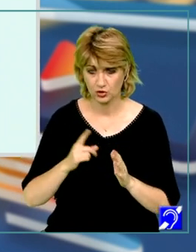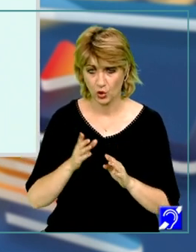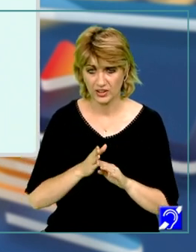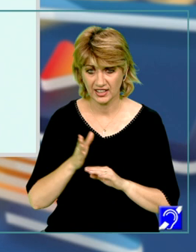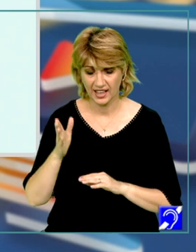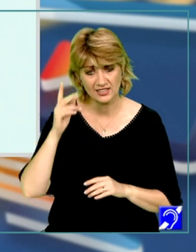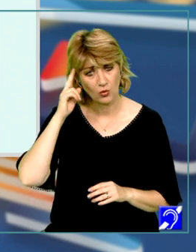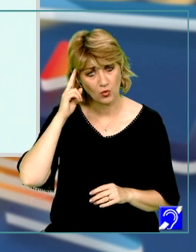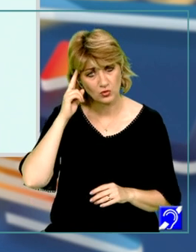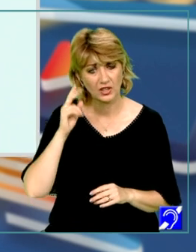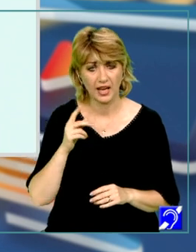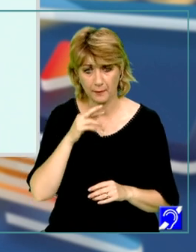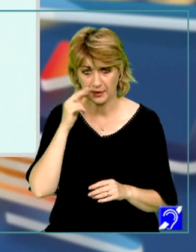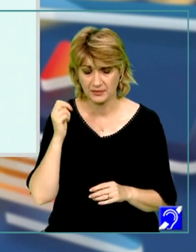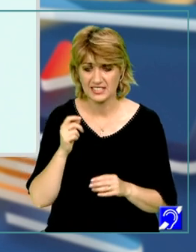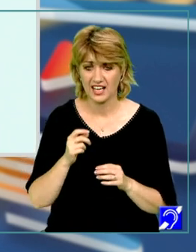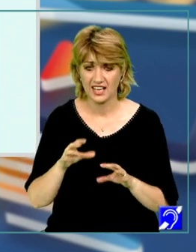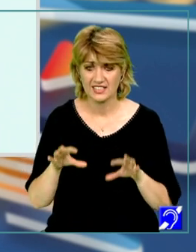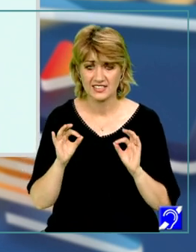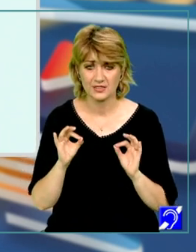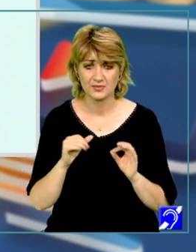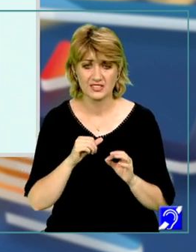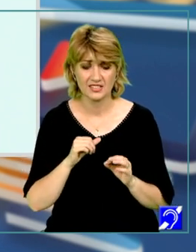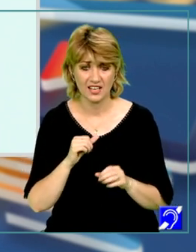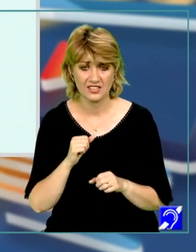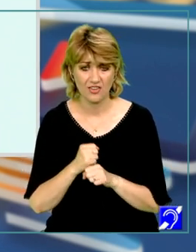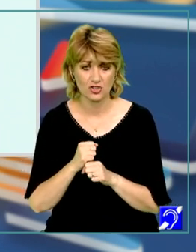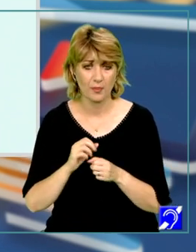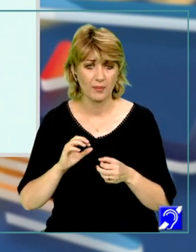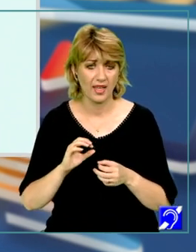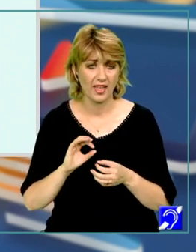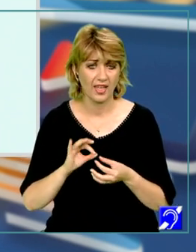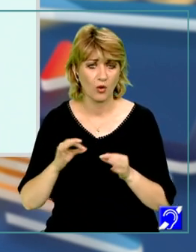cunoscută ne permit să determinăm, să singularizăm ecuația.